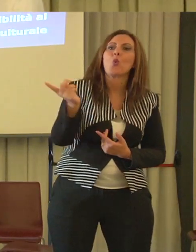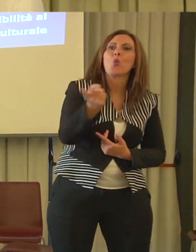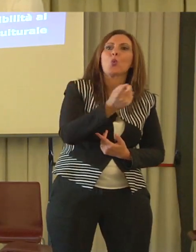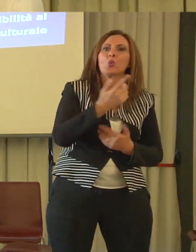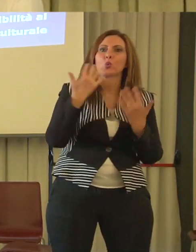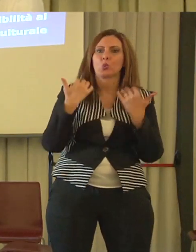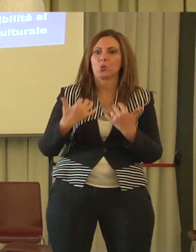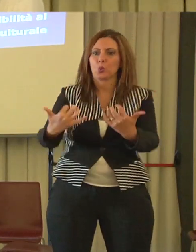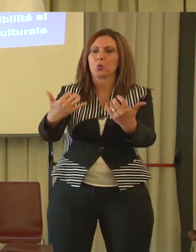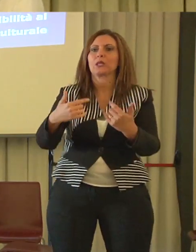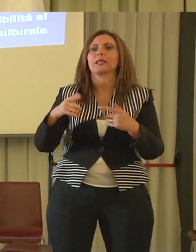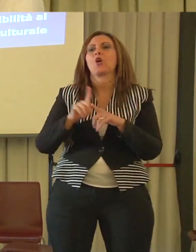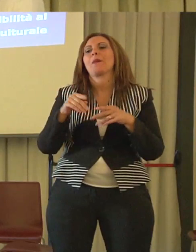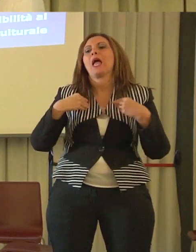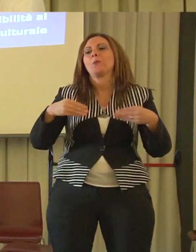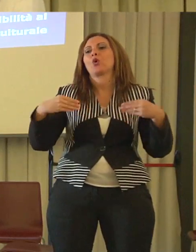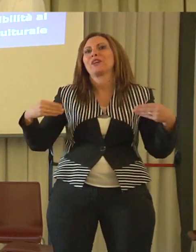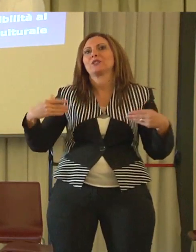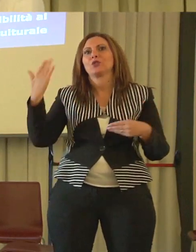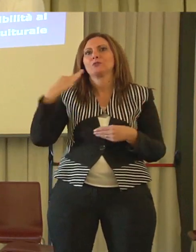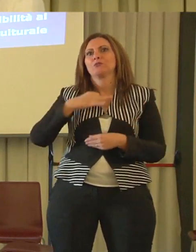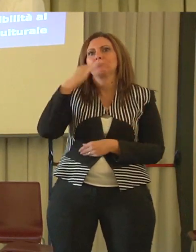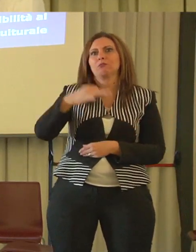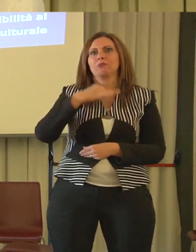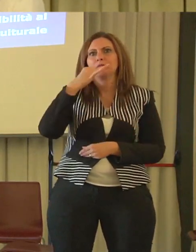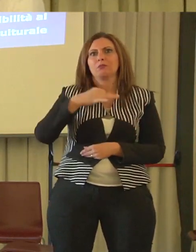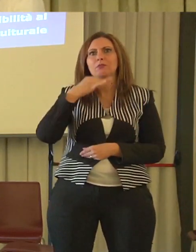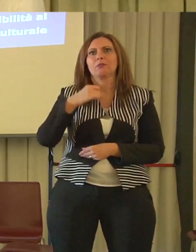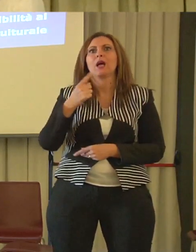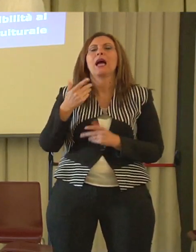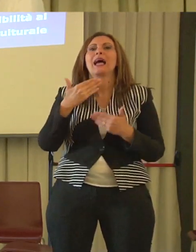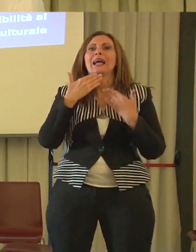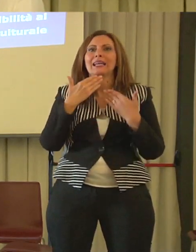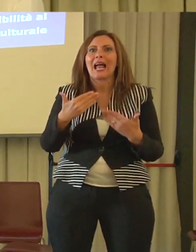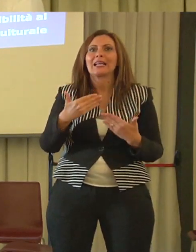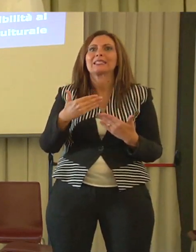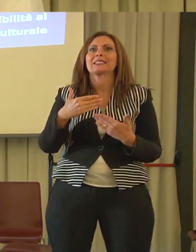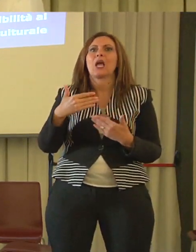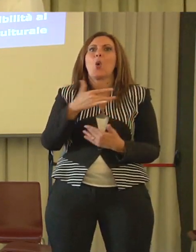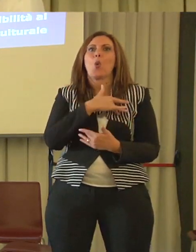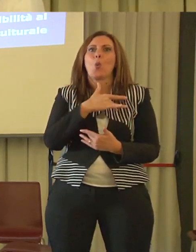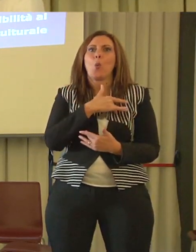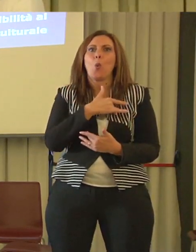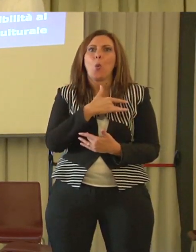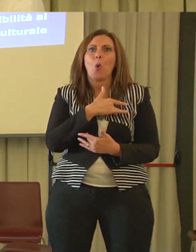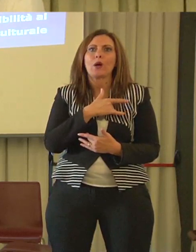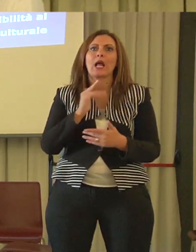professionisti che mi hanno preceduto, a un ringraziamento di cuore assuperabile per tutto il lavoro che fa,